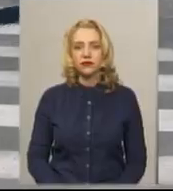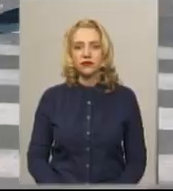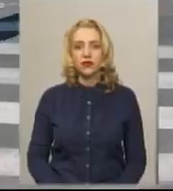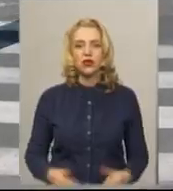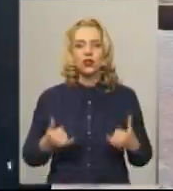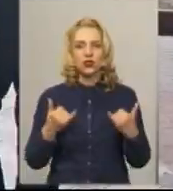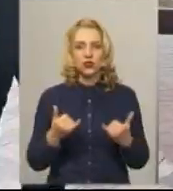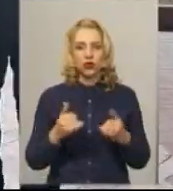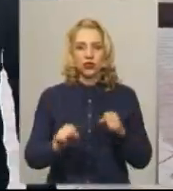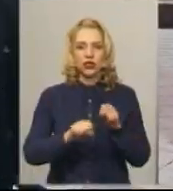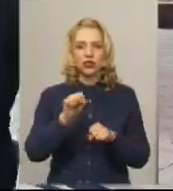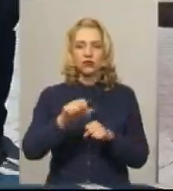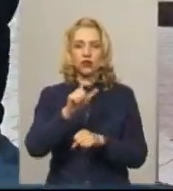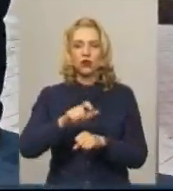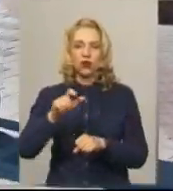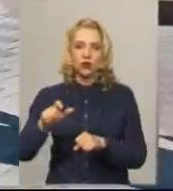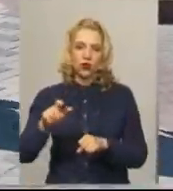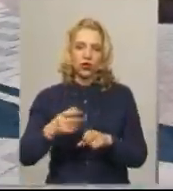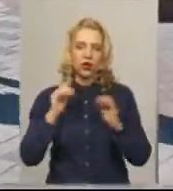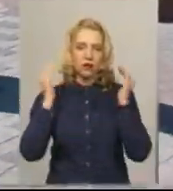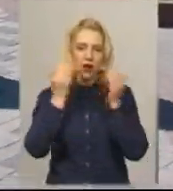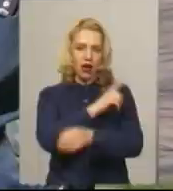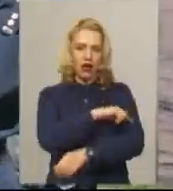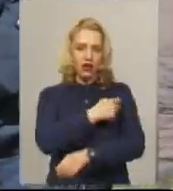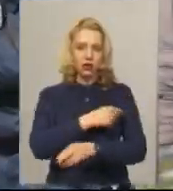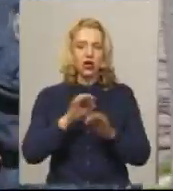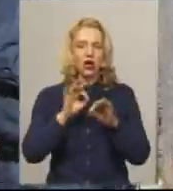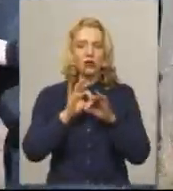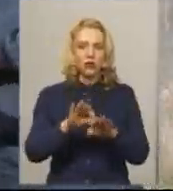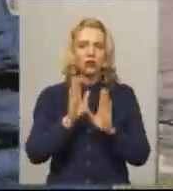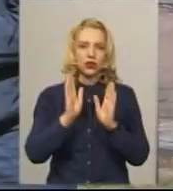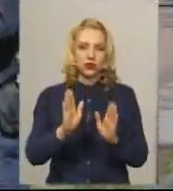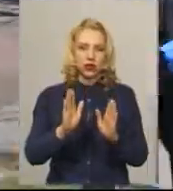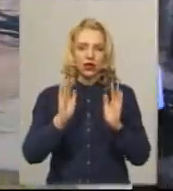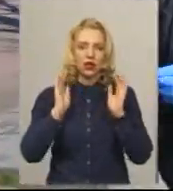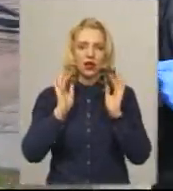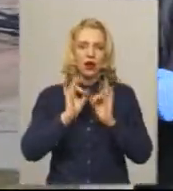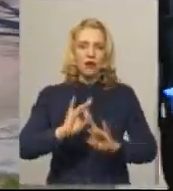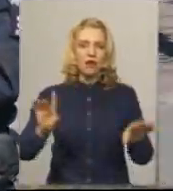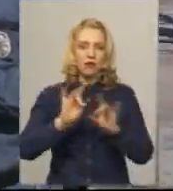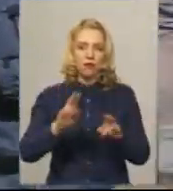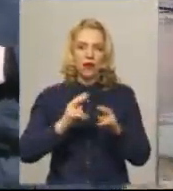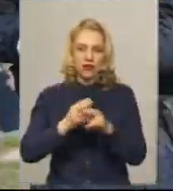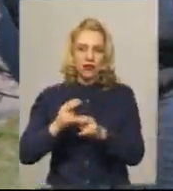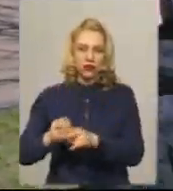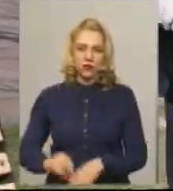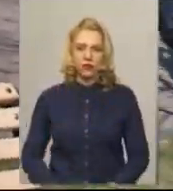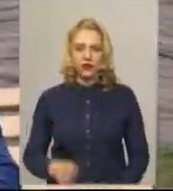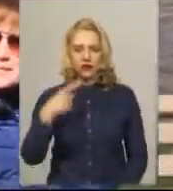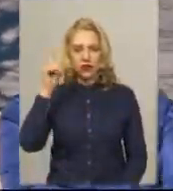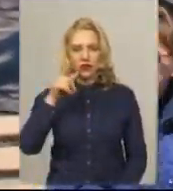Сьогодні з порушниками карантину правоохоронці проводять профілактичну бесіду. Ви знаєте, зараз на даний час